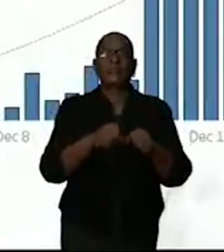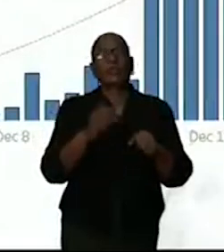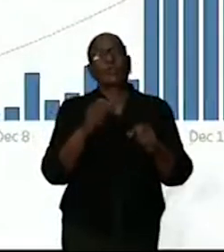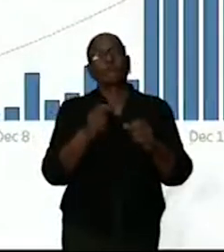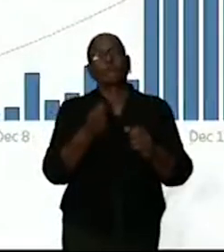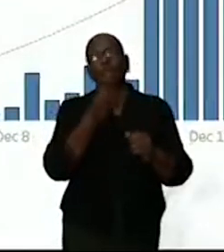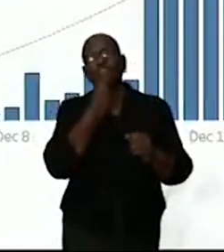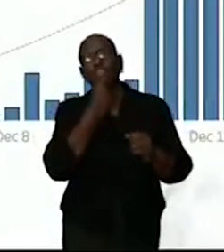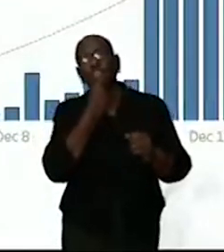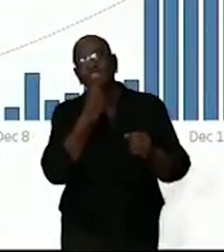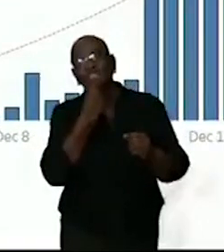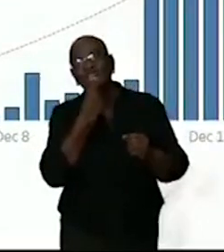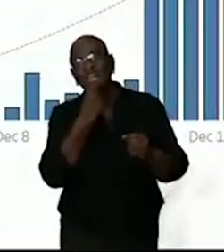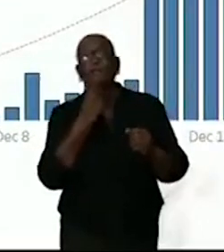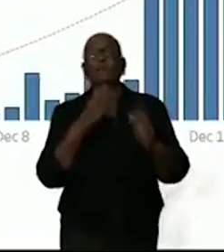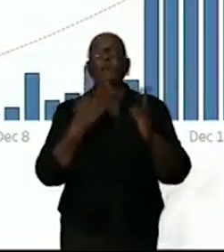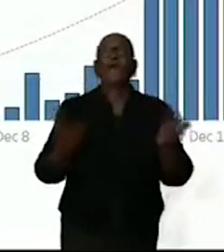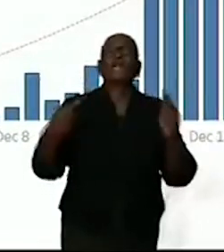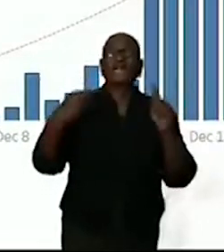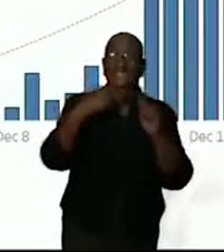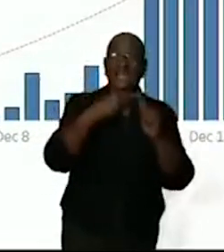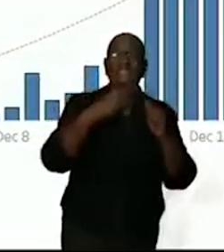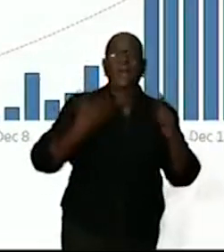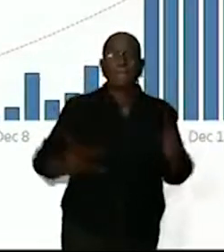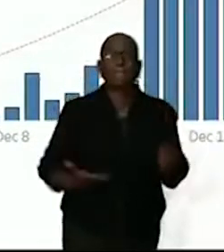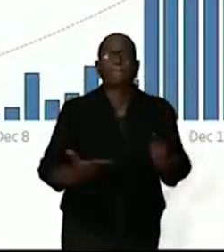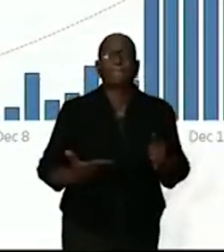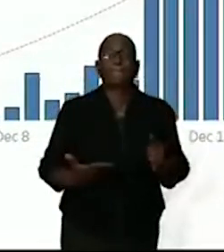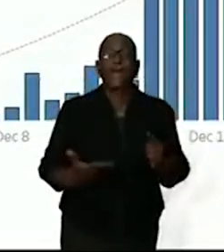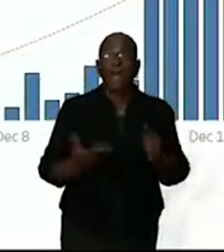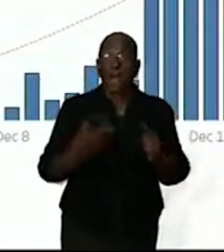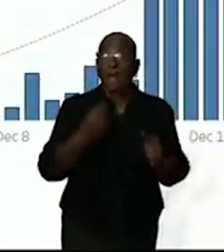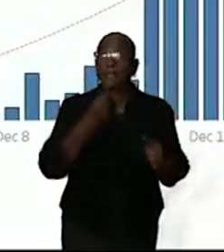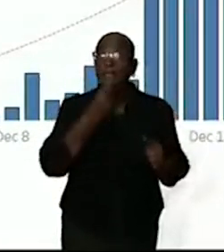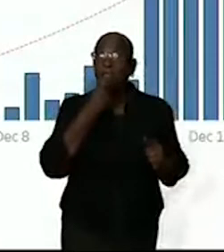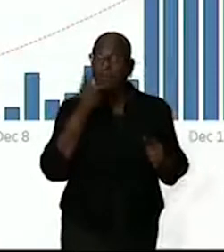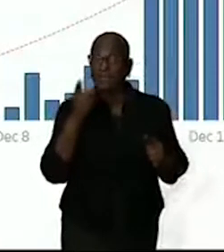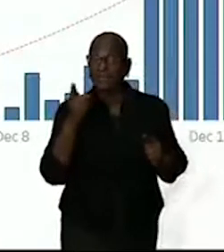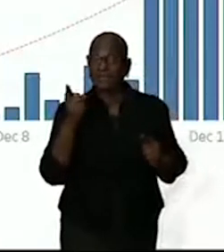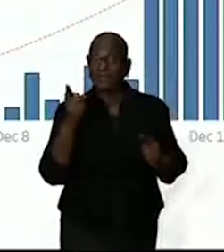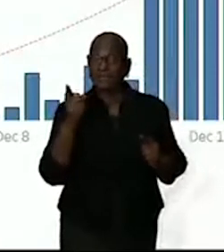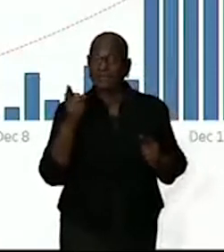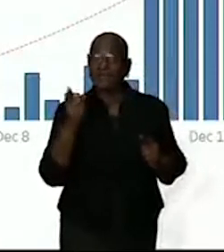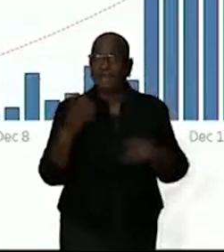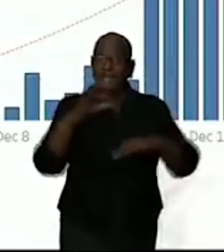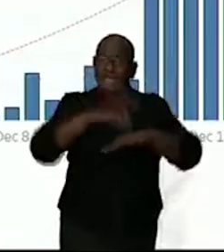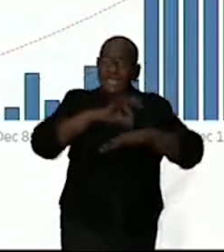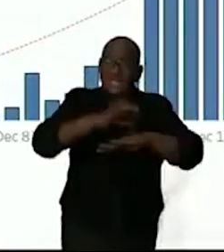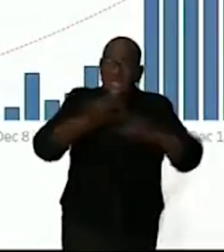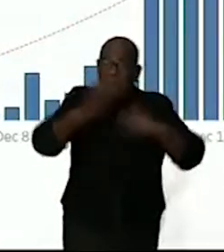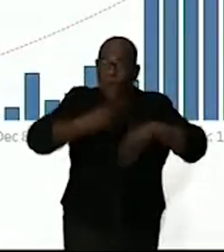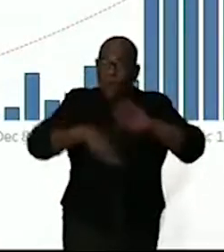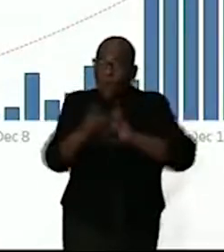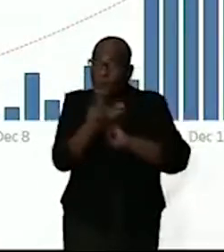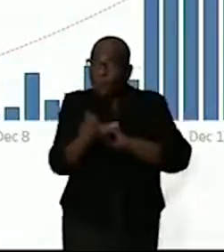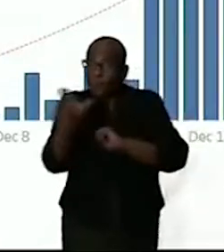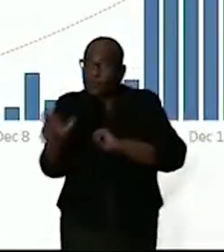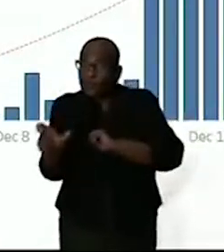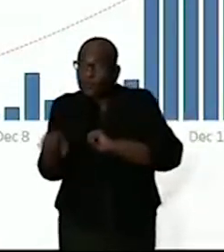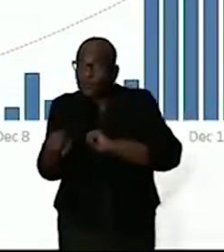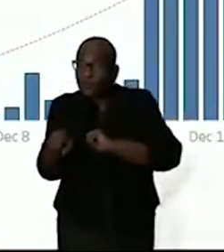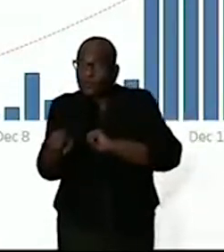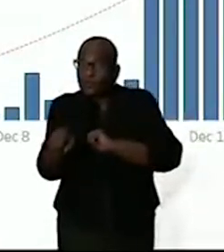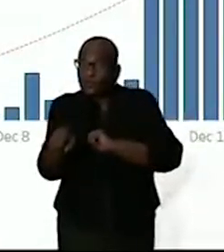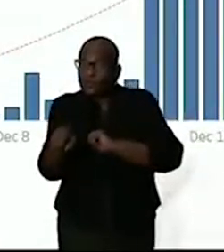datum dat ze zijn gediagnosticeerd. Als we kijken naar de datum waarop we ze ziek zijn geworden, dan zien we dat ze